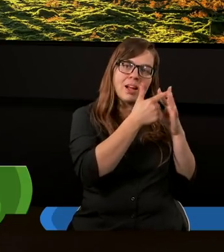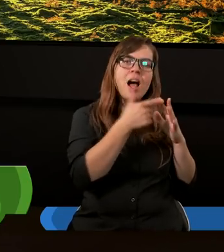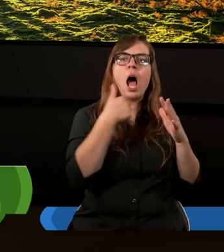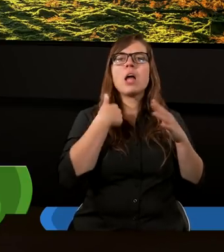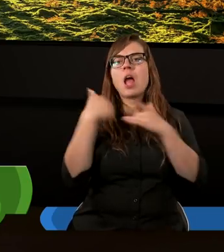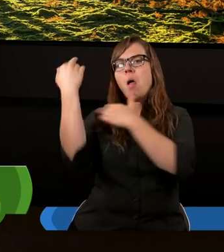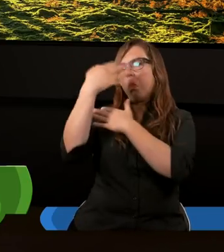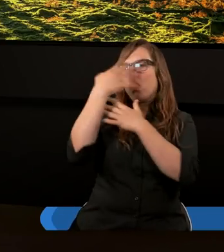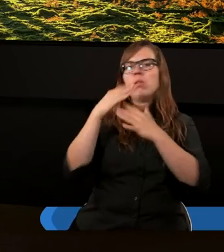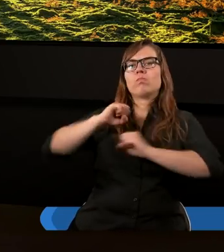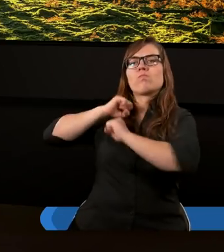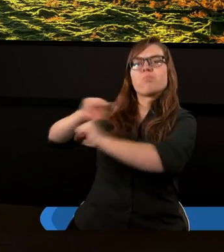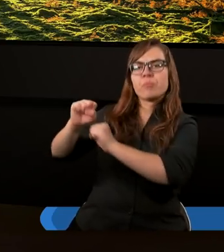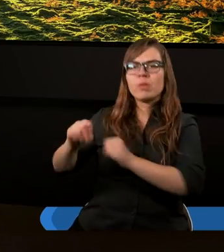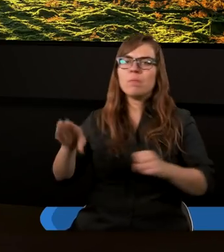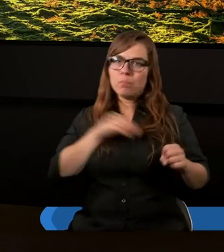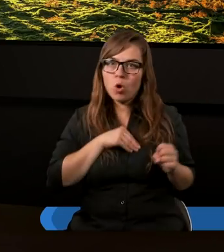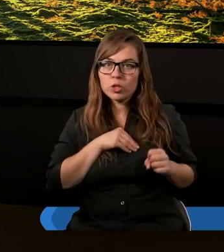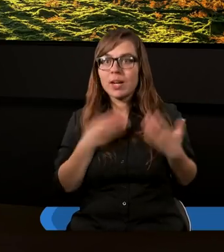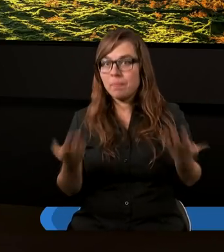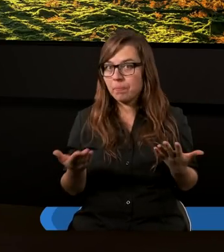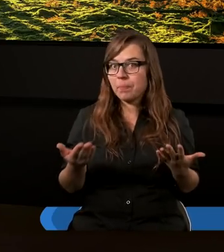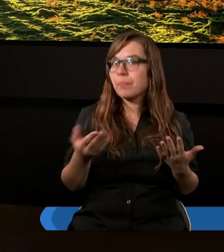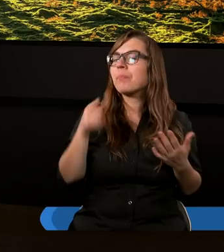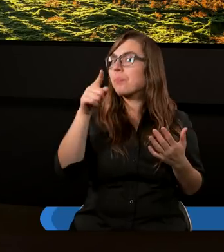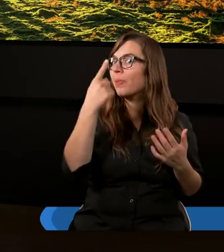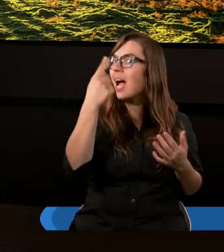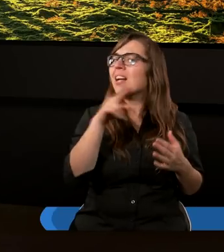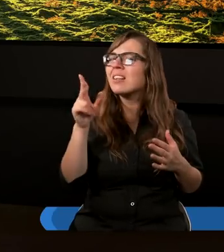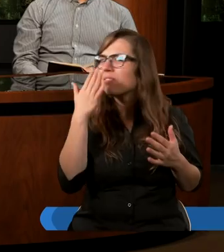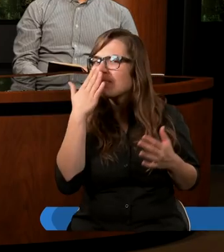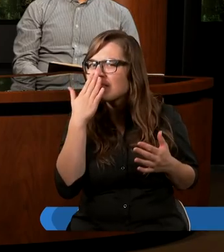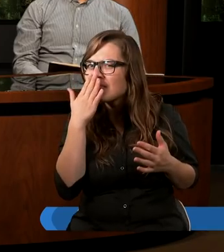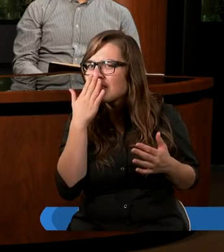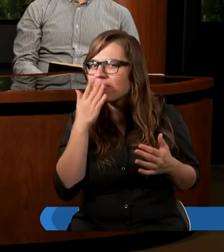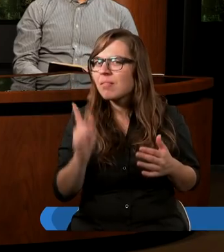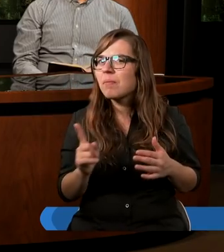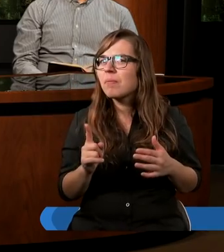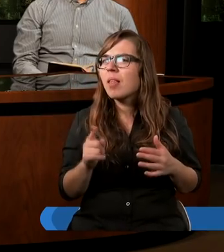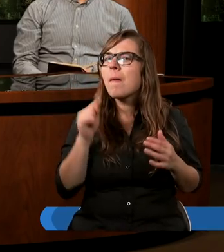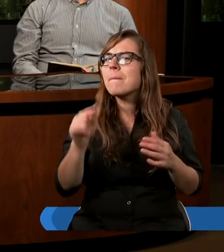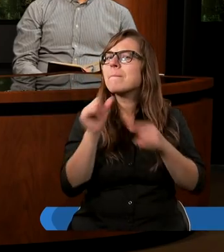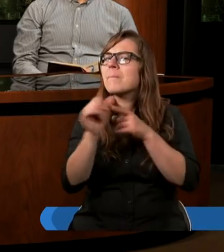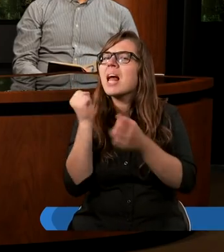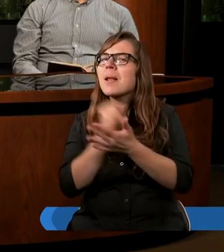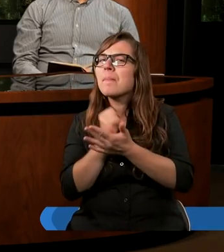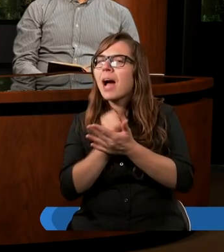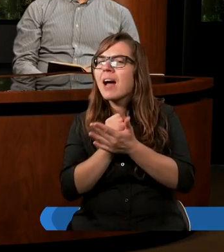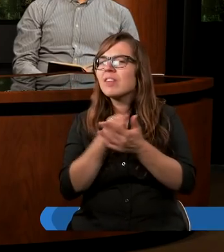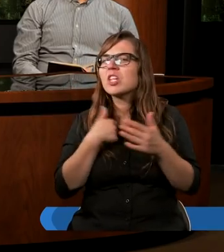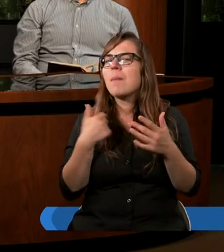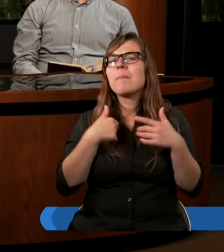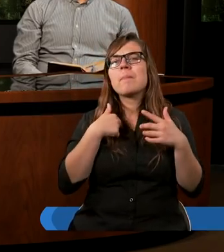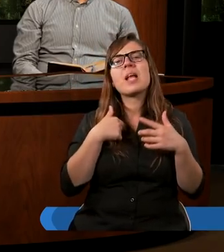zwieść. To jest jedna rzecz, a drugą sprawą jest to, żeby nie